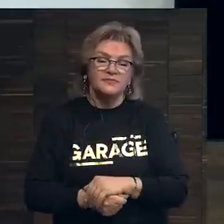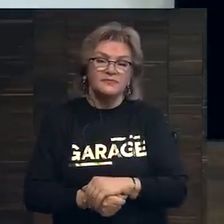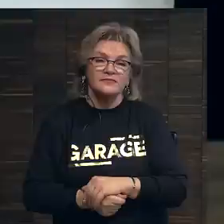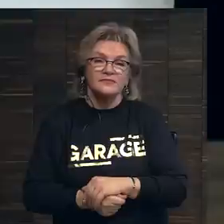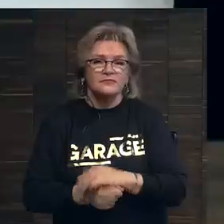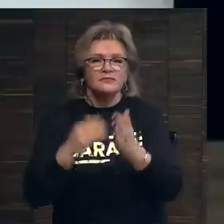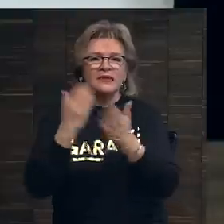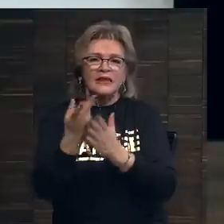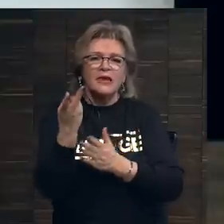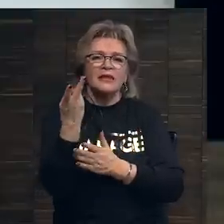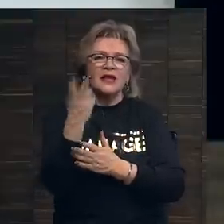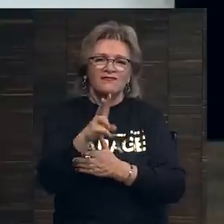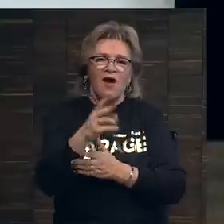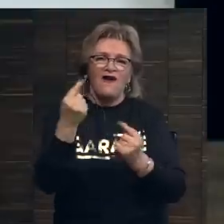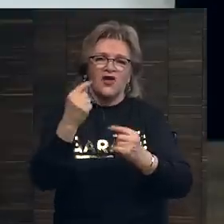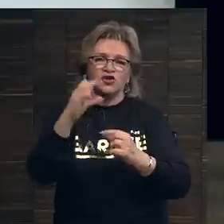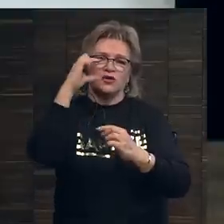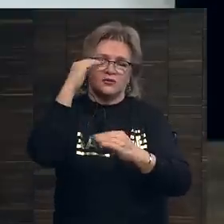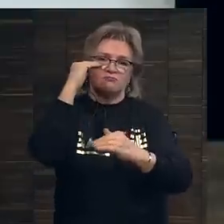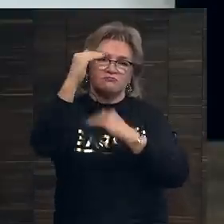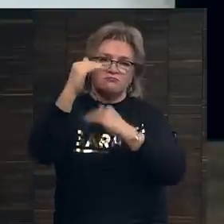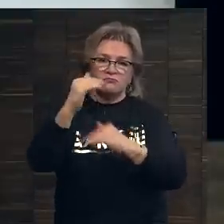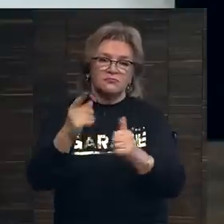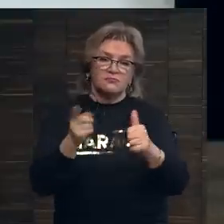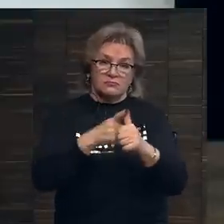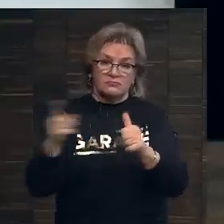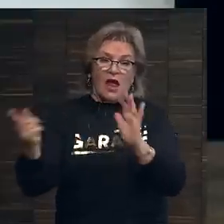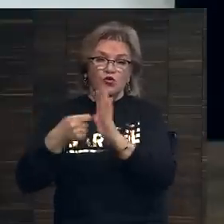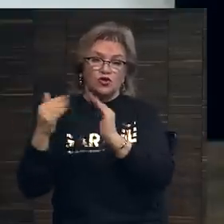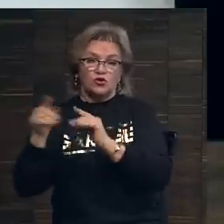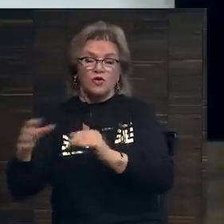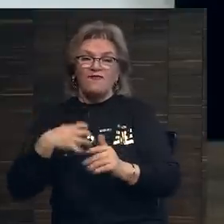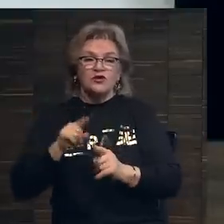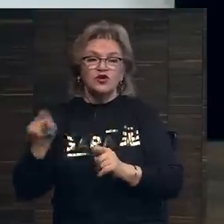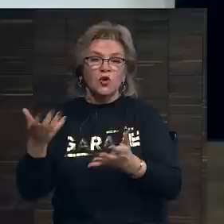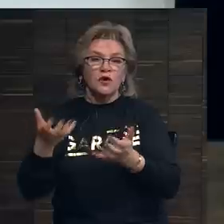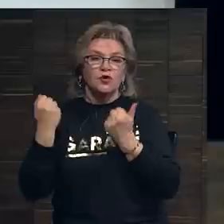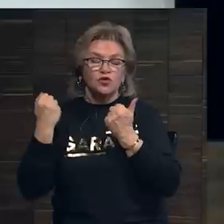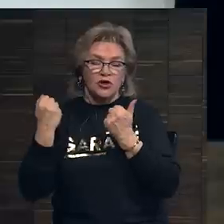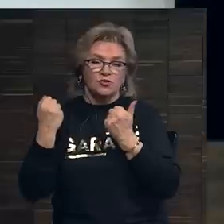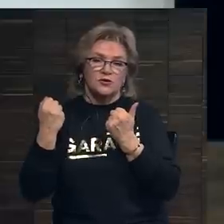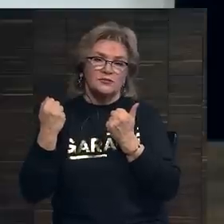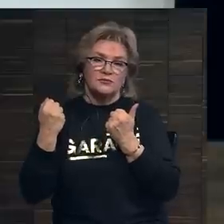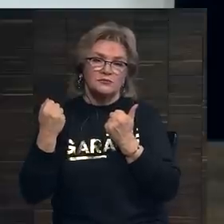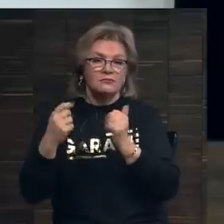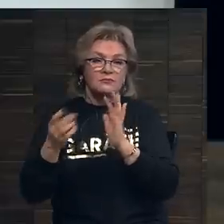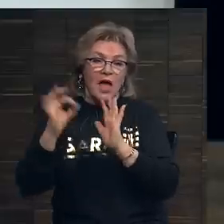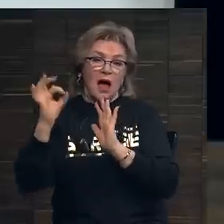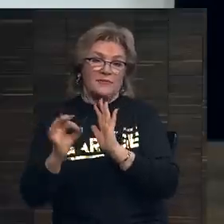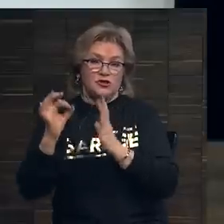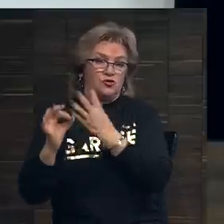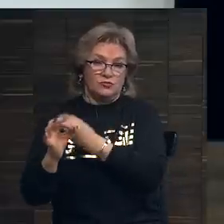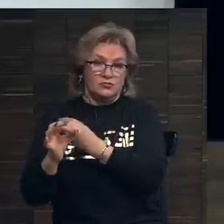имеет два важных аспекта. Во-первых, для аукционного дома важно, что они получают комиссию.